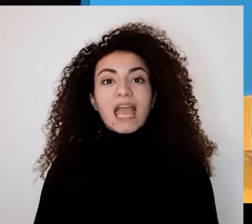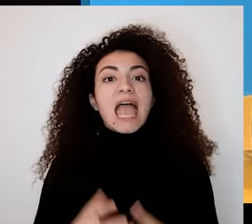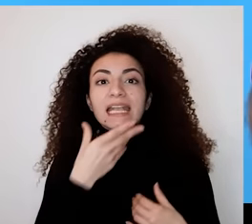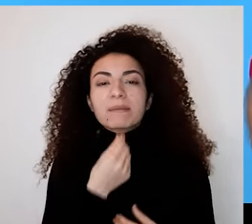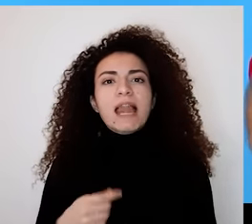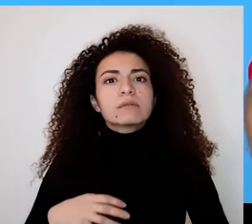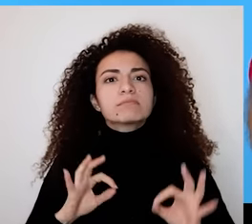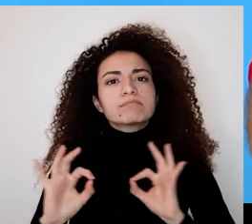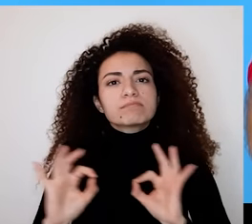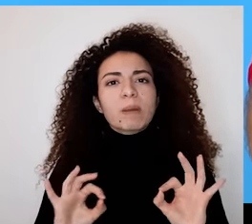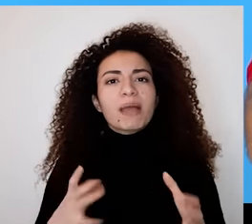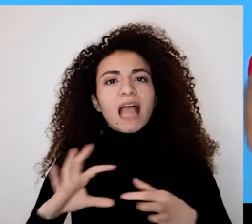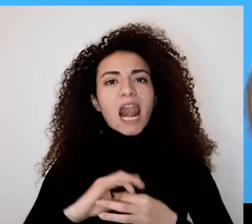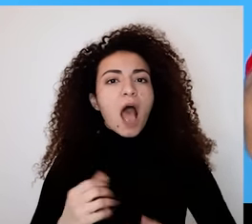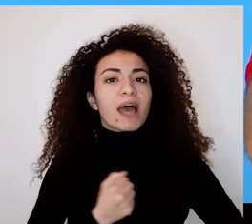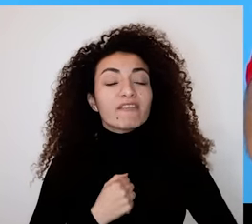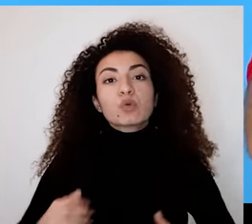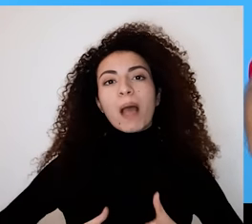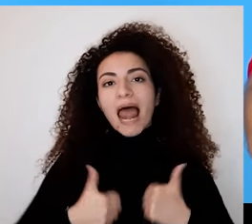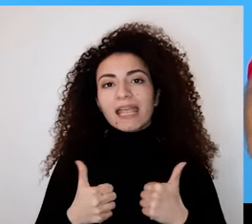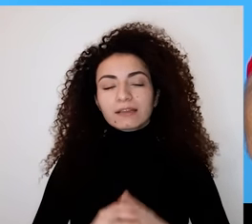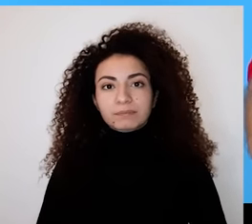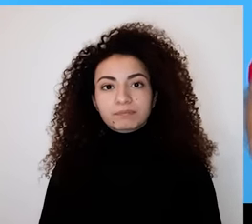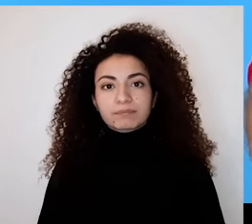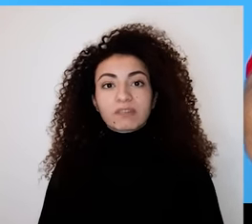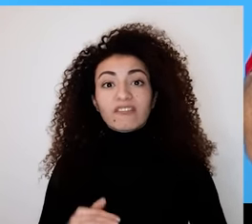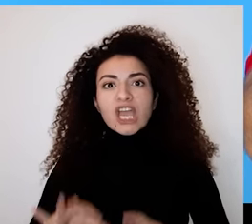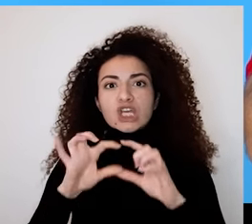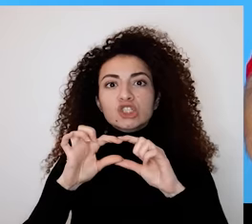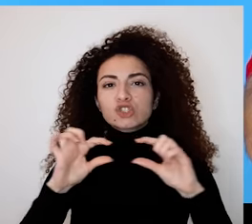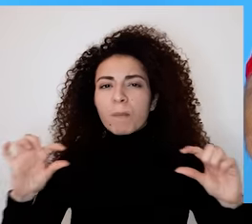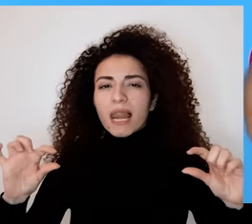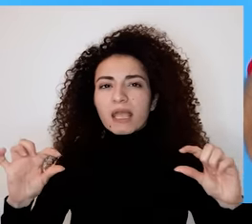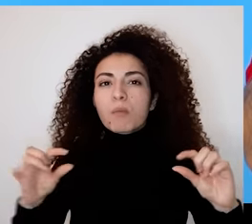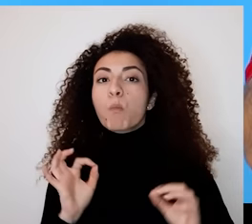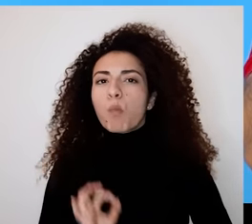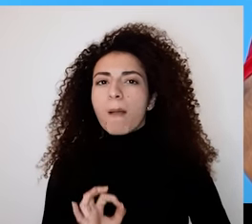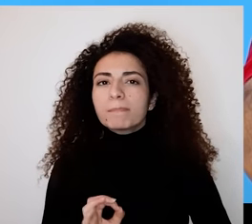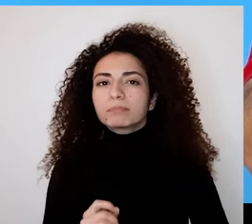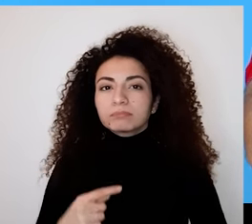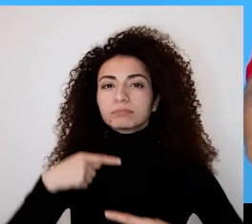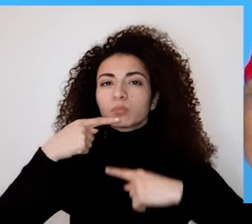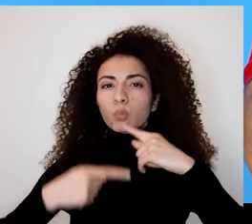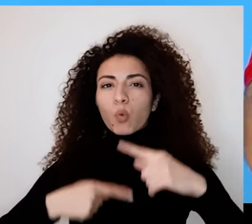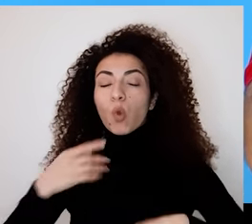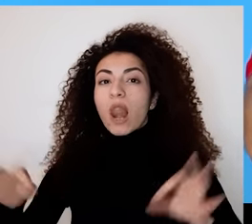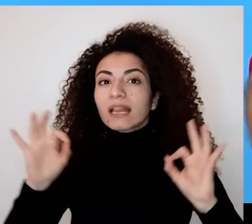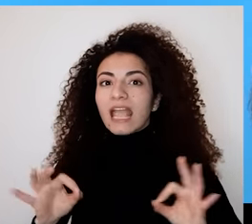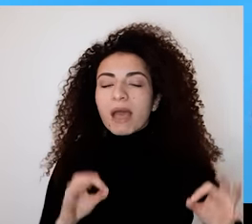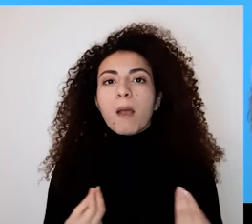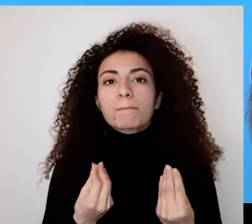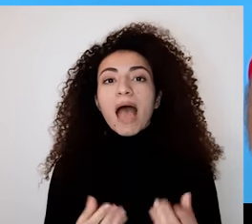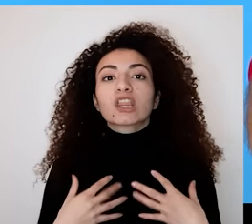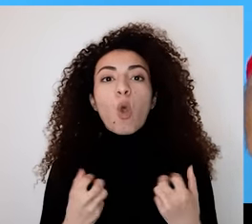الحياة بأول مشوار الإمتنين والتذوق بحب شاركك بجملة ممكن تكون نوع من منطرة أو شعار بتكرريه